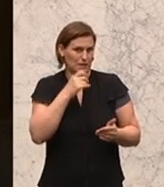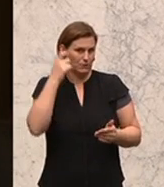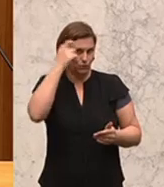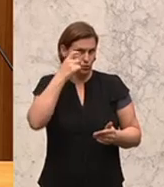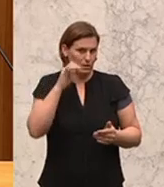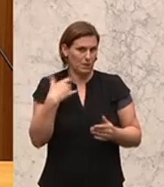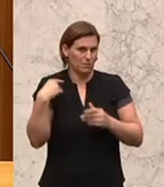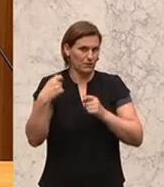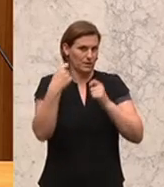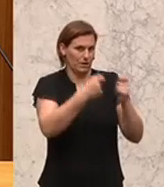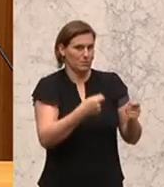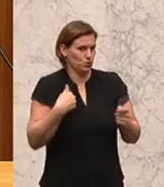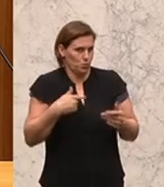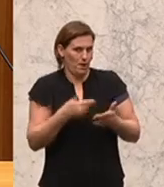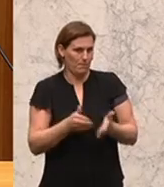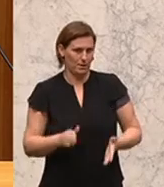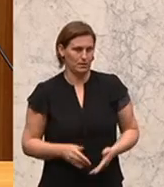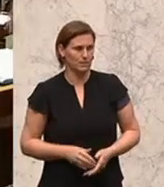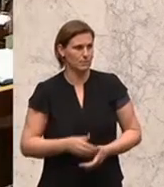immer wieder abgelehnt werden. Danke.